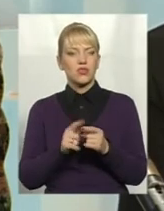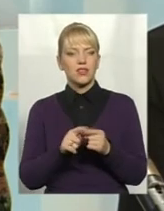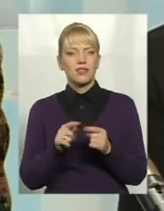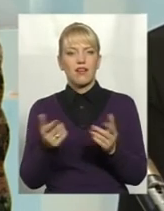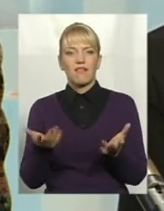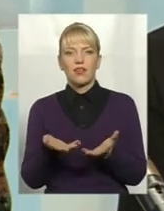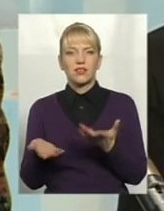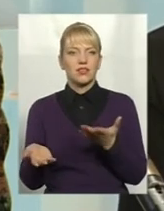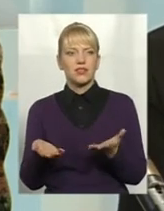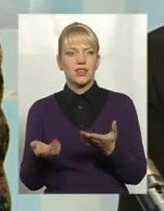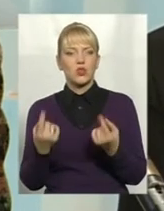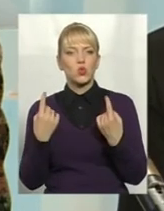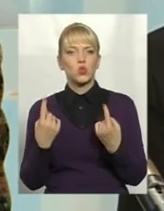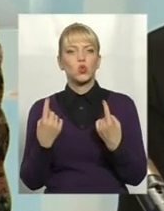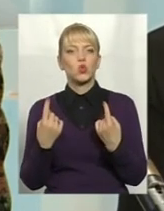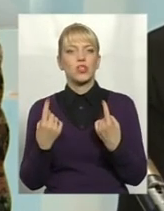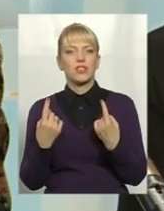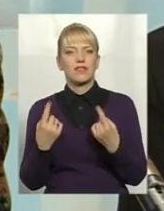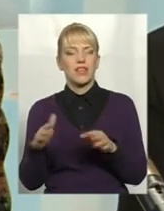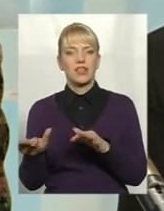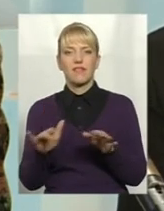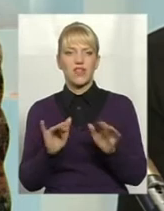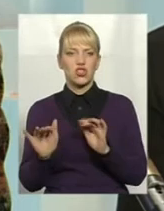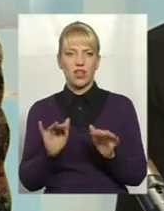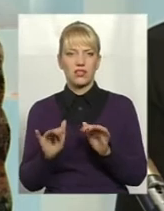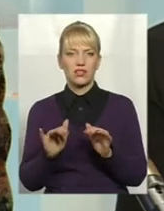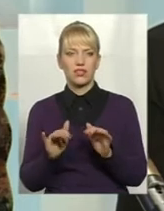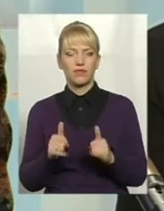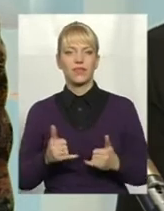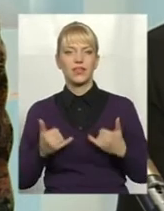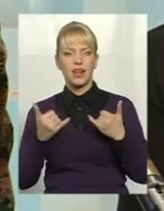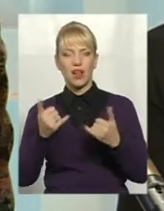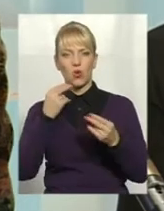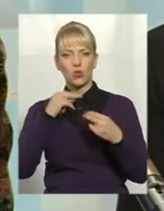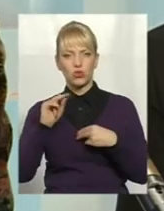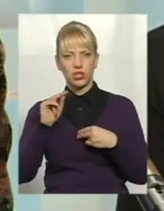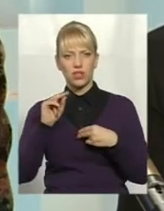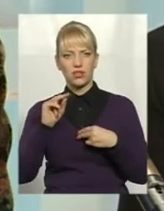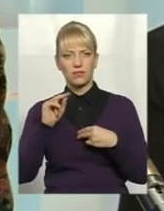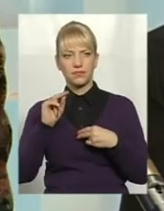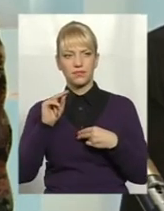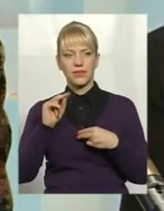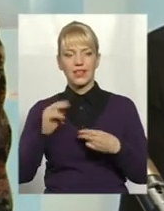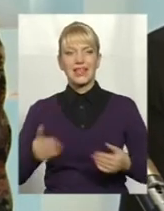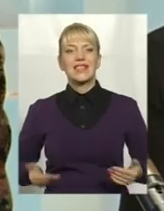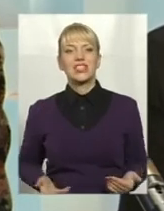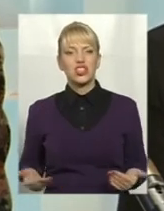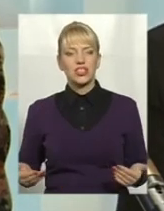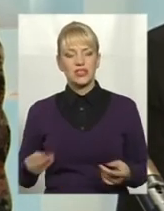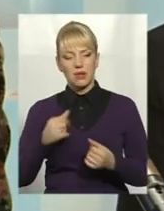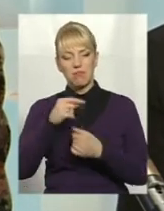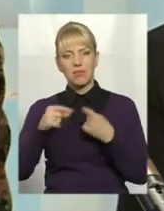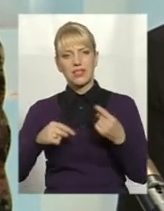существенних двіжень для улучшення жизни бізнеса.